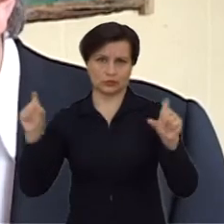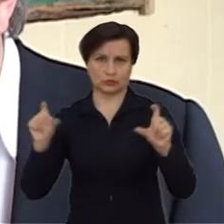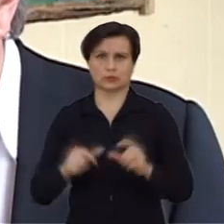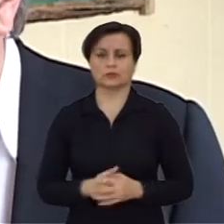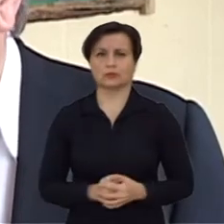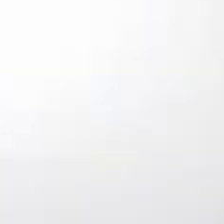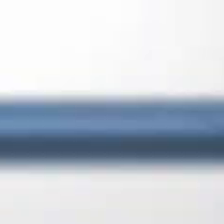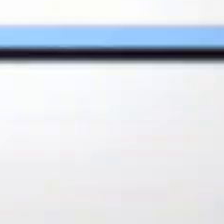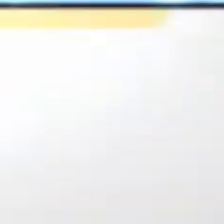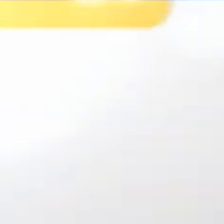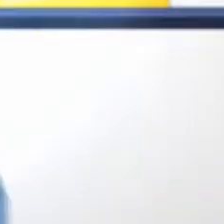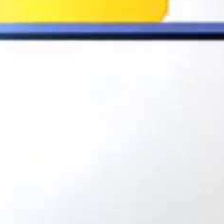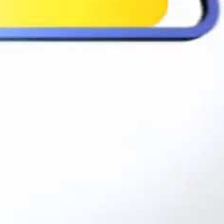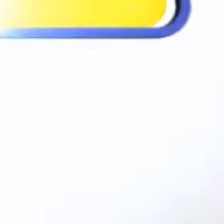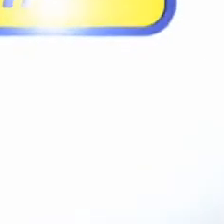ko geriausio mokyklai.